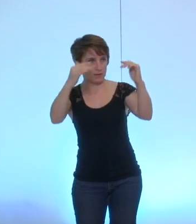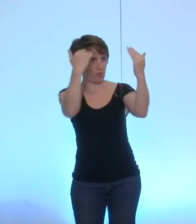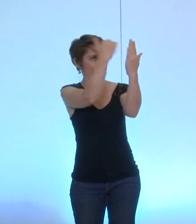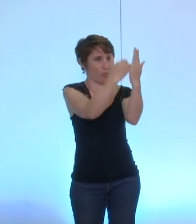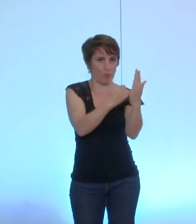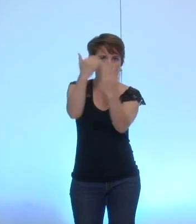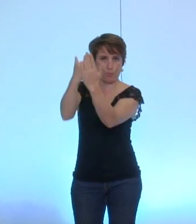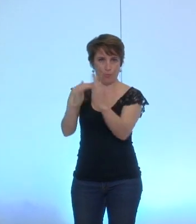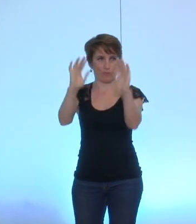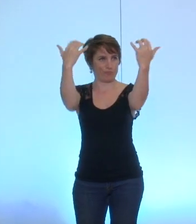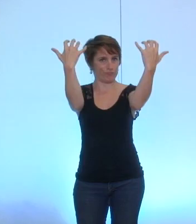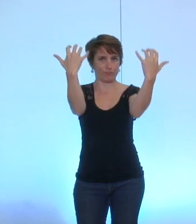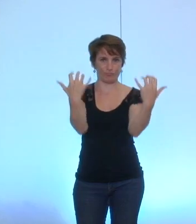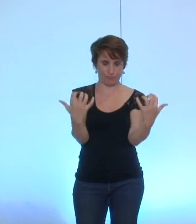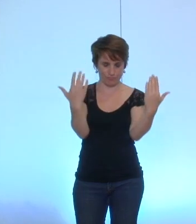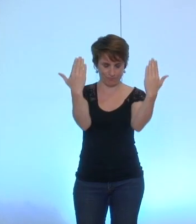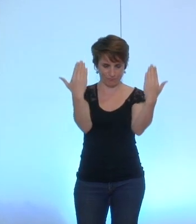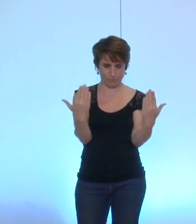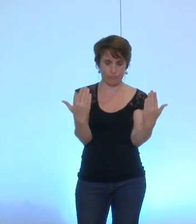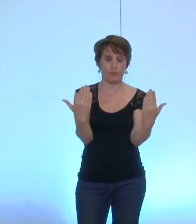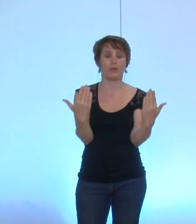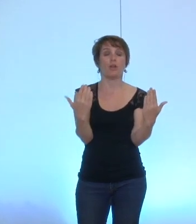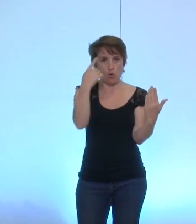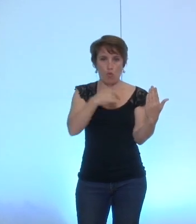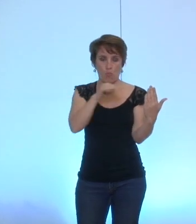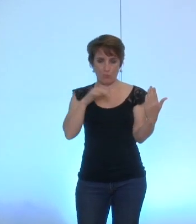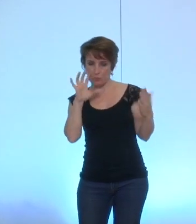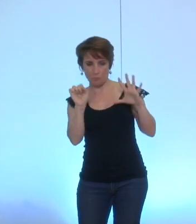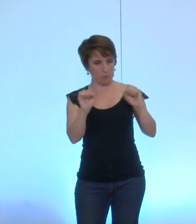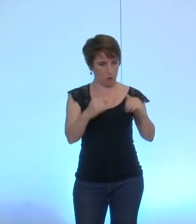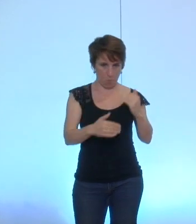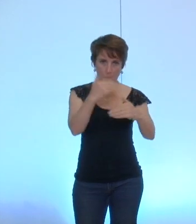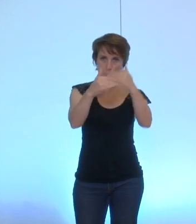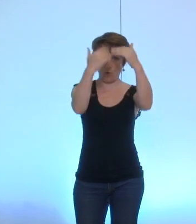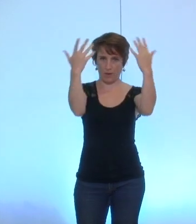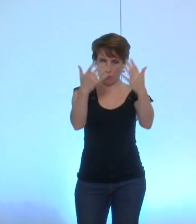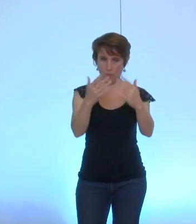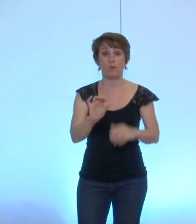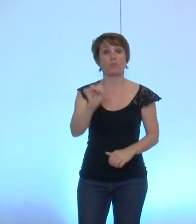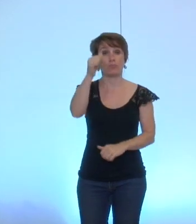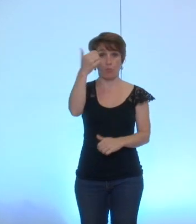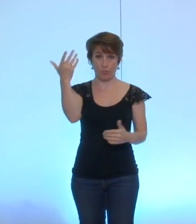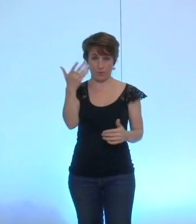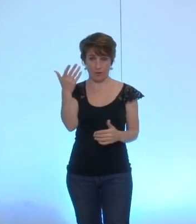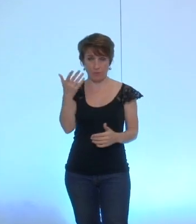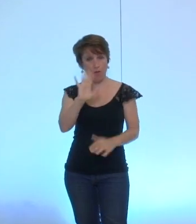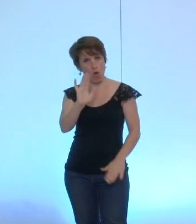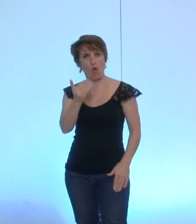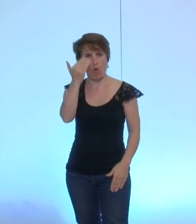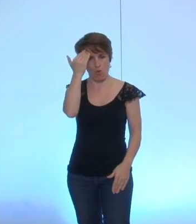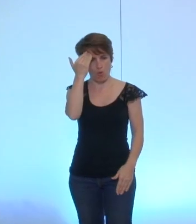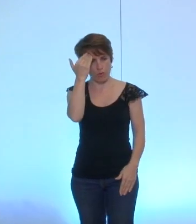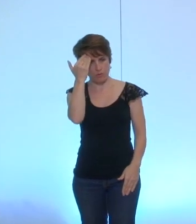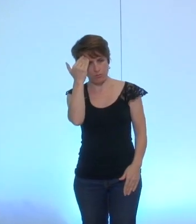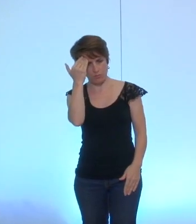nous semblent pour nous des progrès. La reconnaissance en premier lieu de la possibilité de